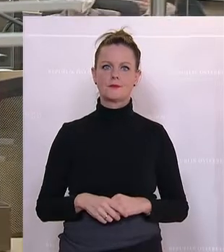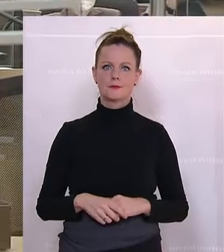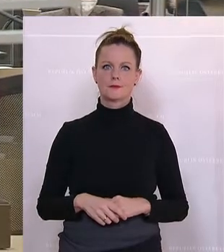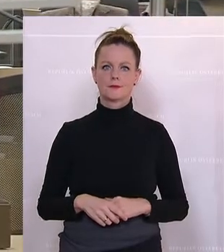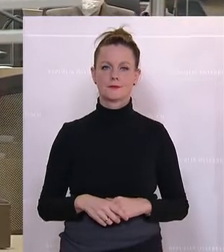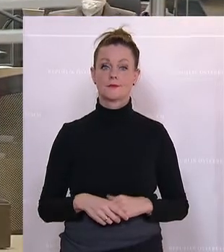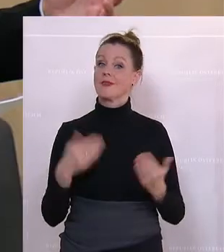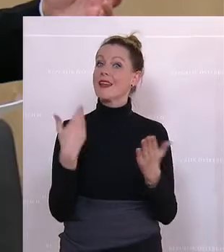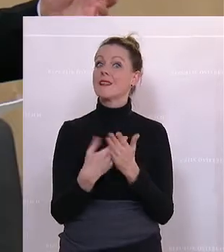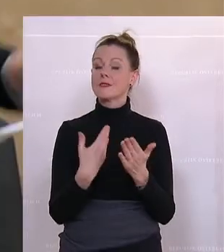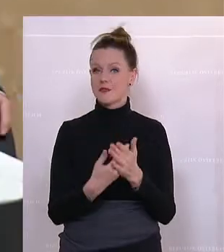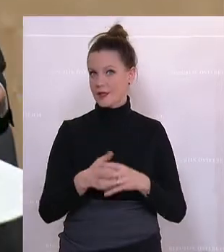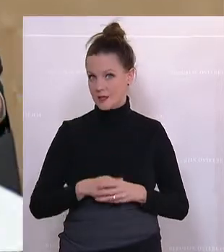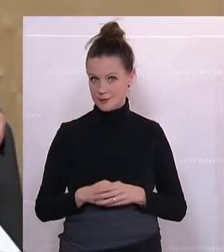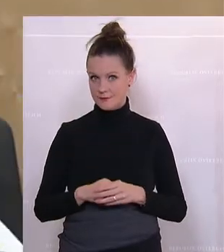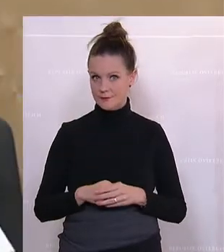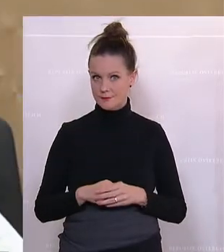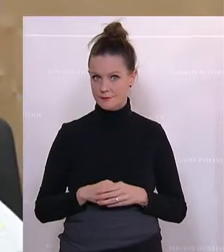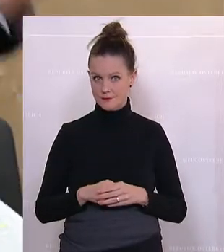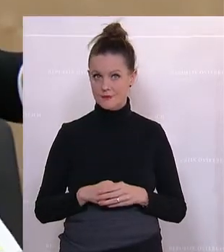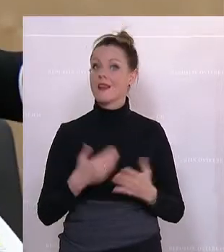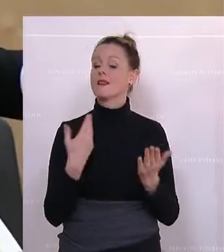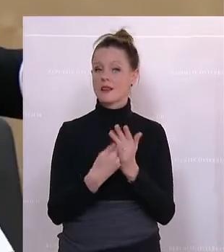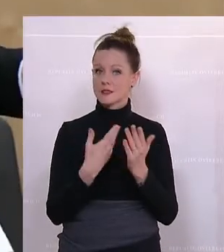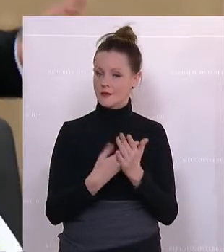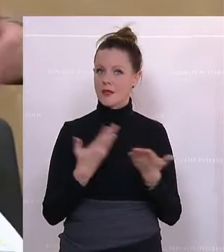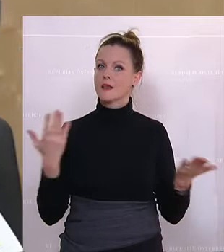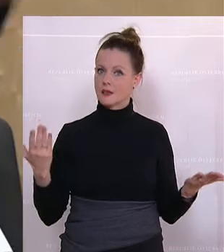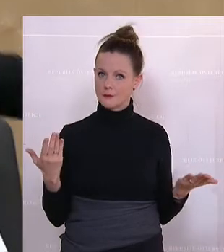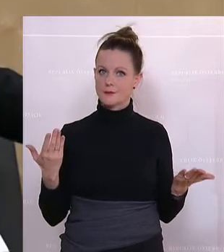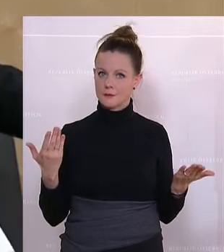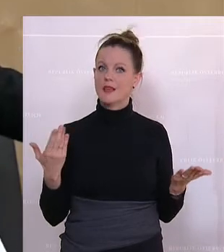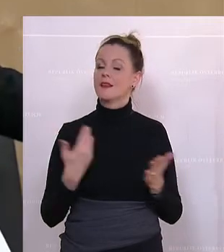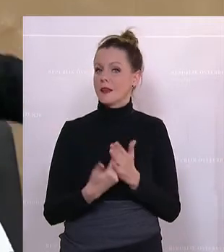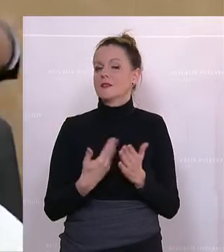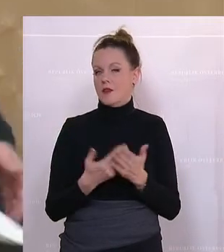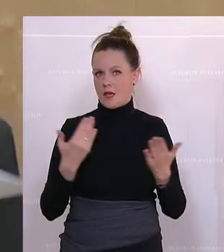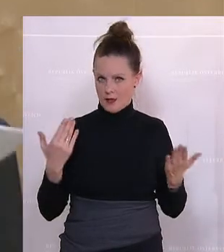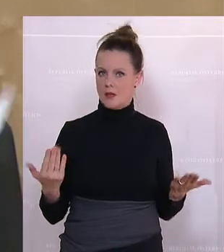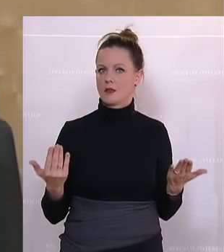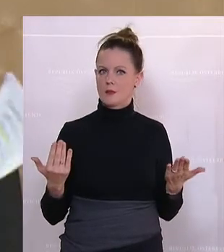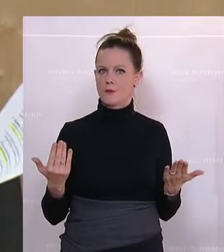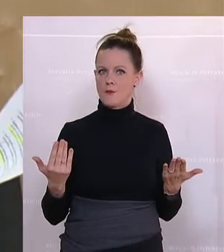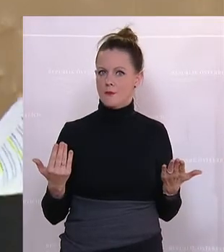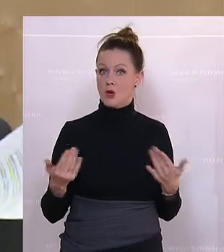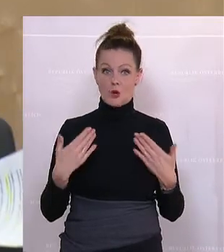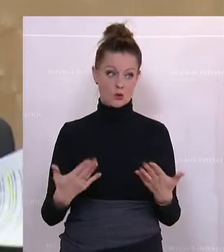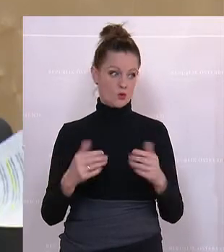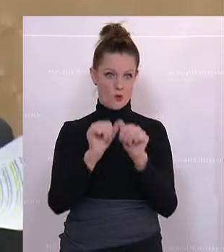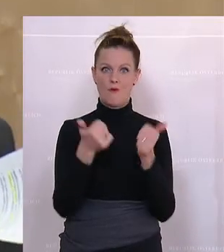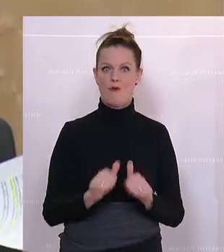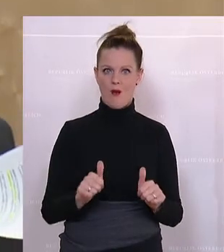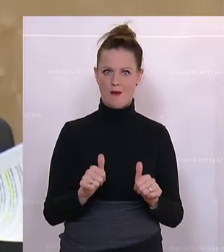Und daher kann man natürlich in dieser Form,